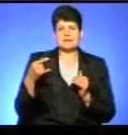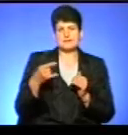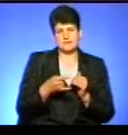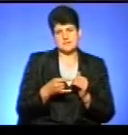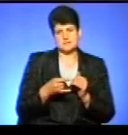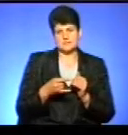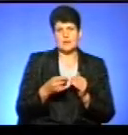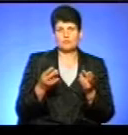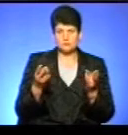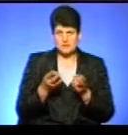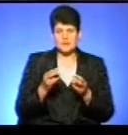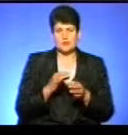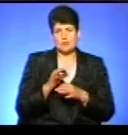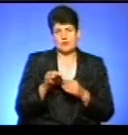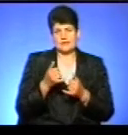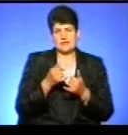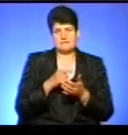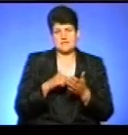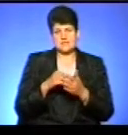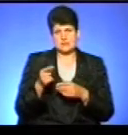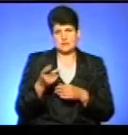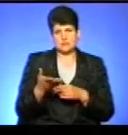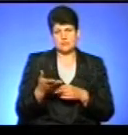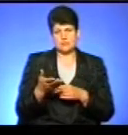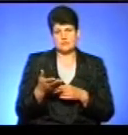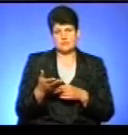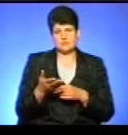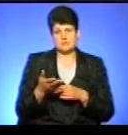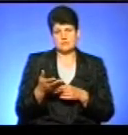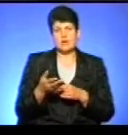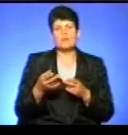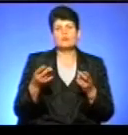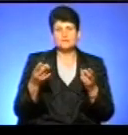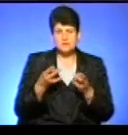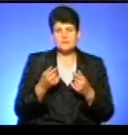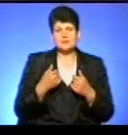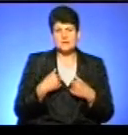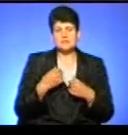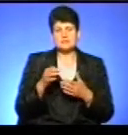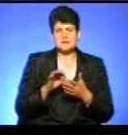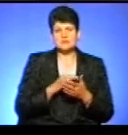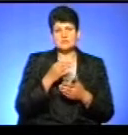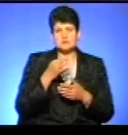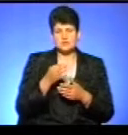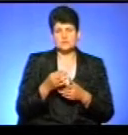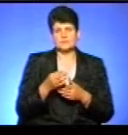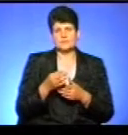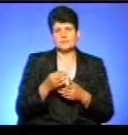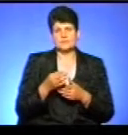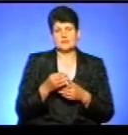потрібен проєкт для міста Тернополя, затребуваний. Потрібен, я зразу скажу просто ремарку, звинув на